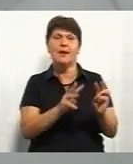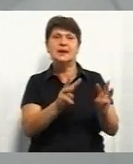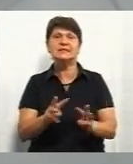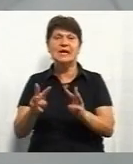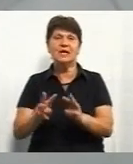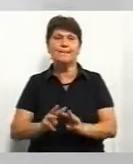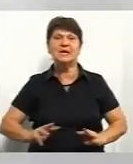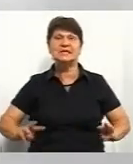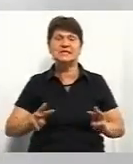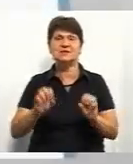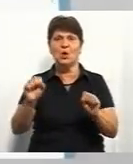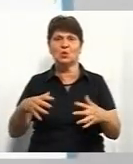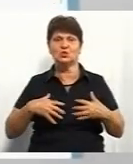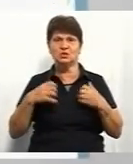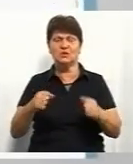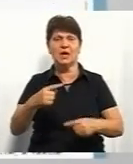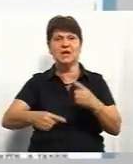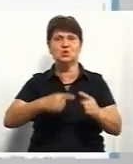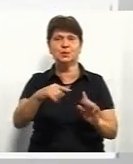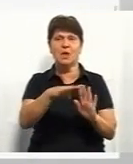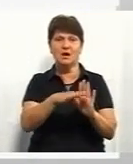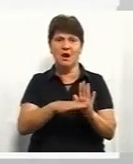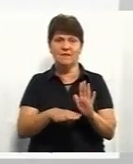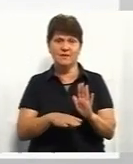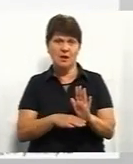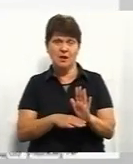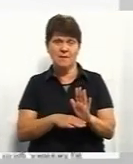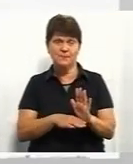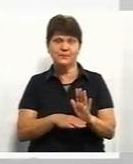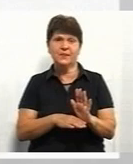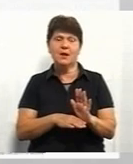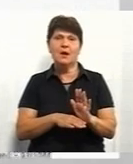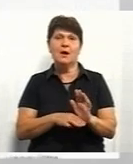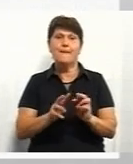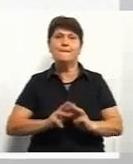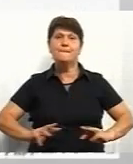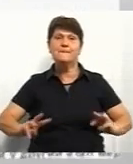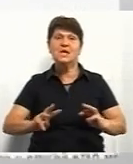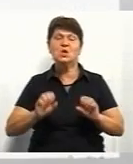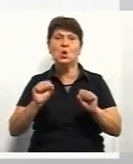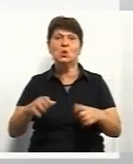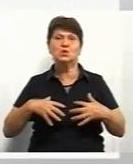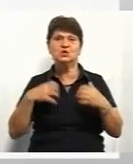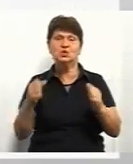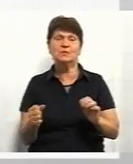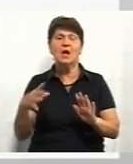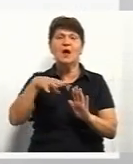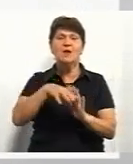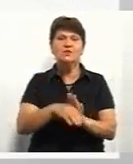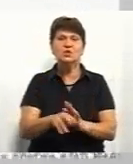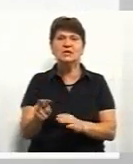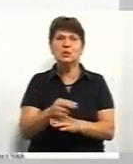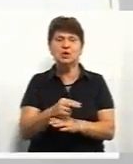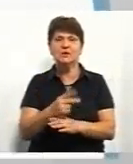охорони здоров'я України наступна графіка. Йдеться про те, що Мінохорони здоров'я вносить корективи у другий етап медичної